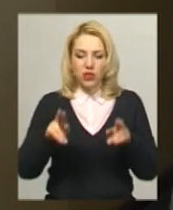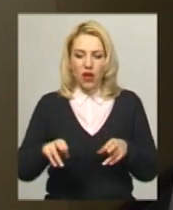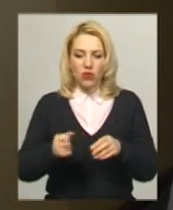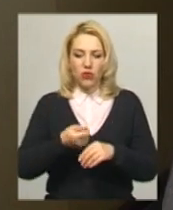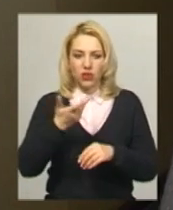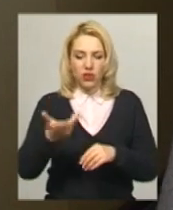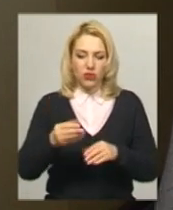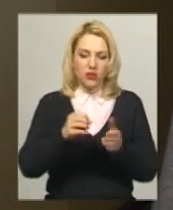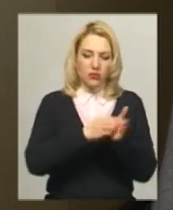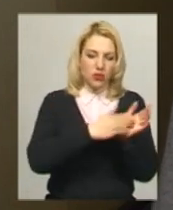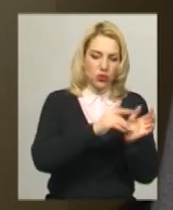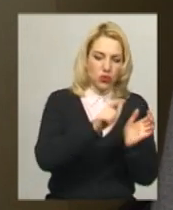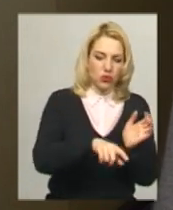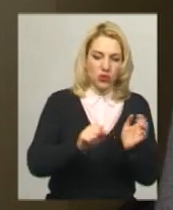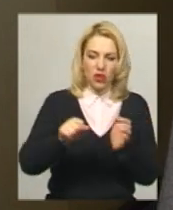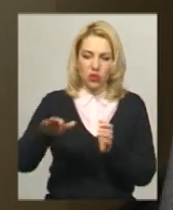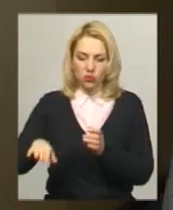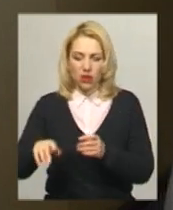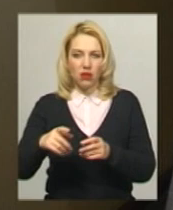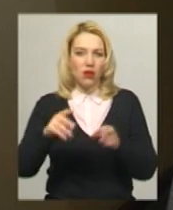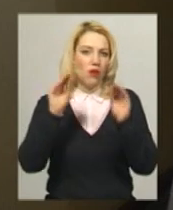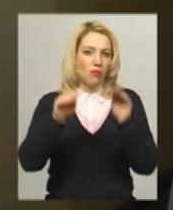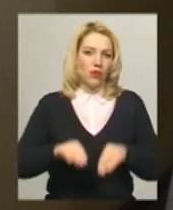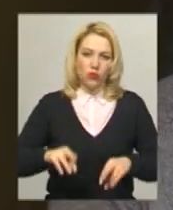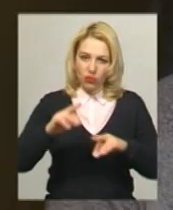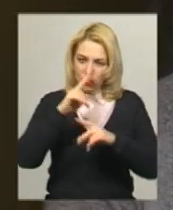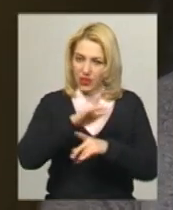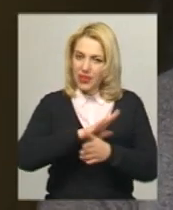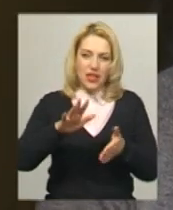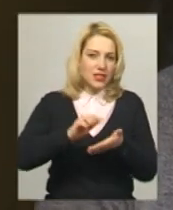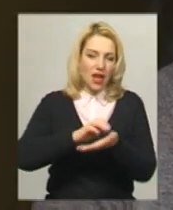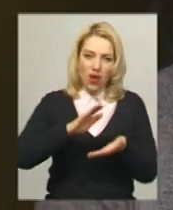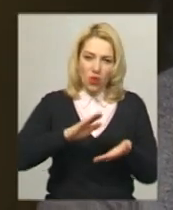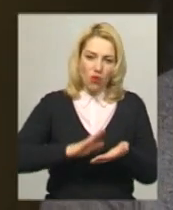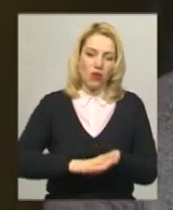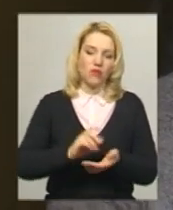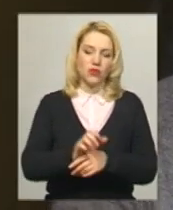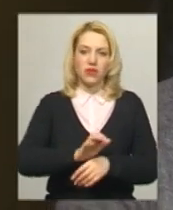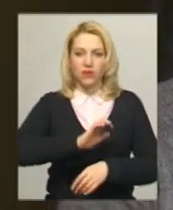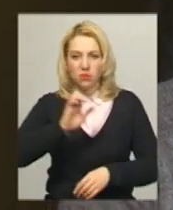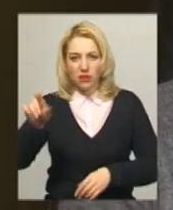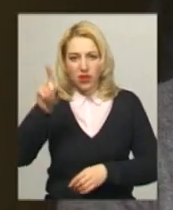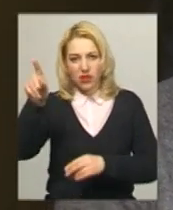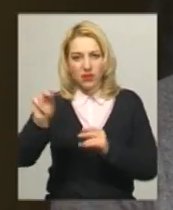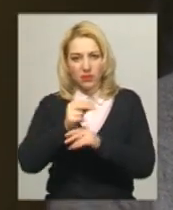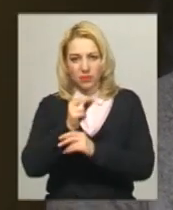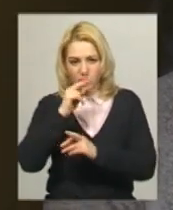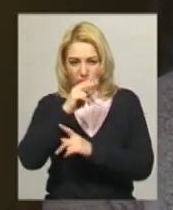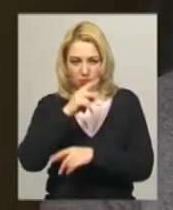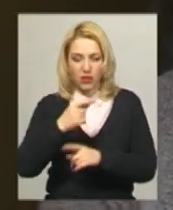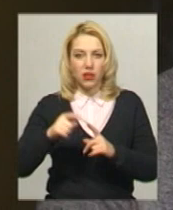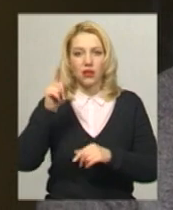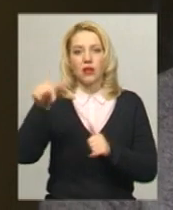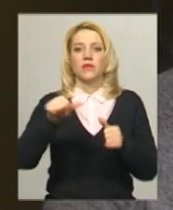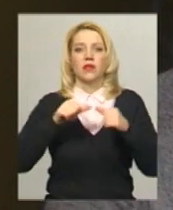туди і туди. Протокол не зараховується, ми відправляємо на уточнення. Збирають засідання, засідання там досі триває, поки не